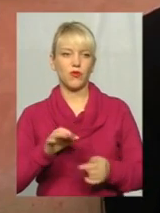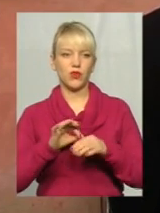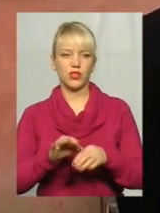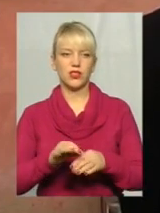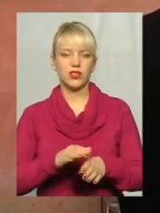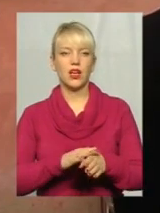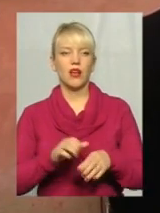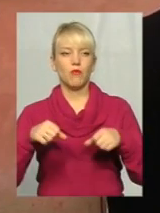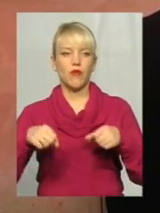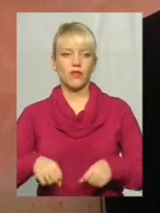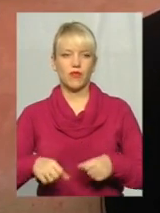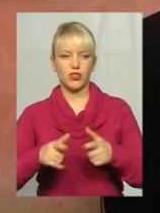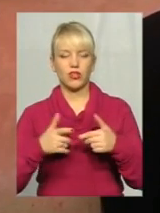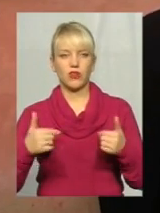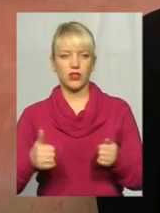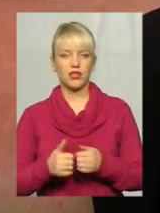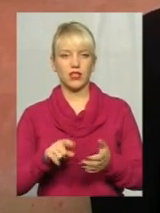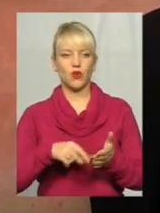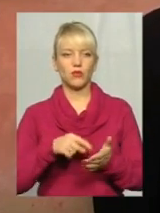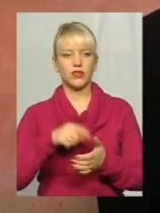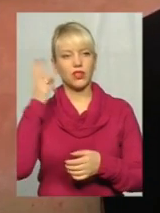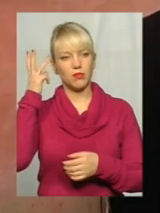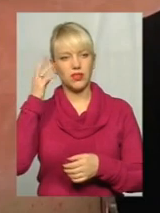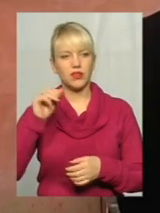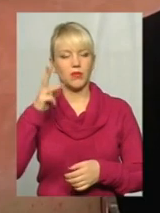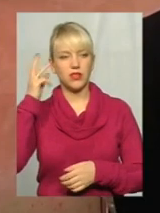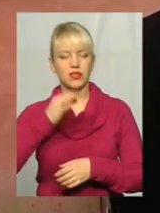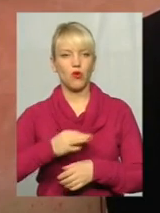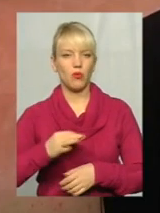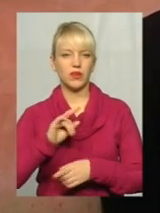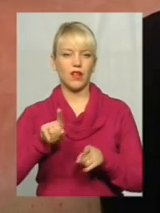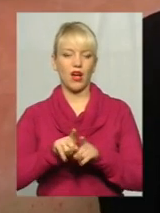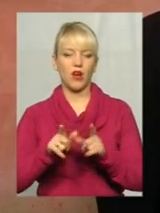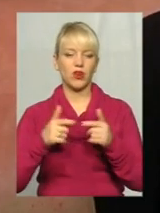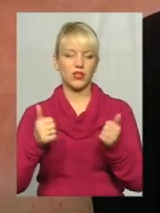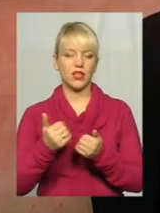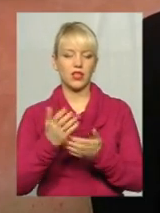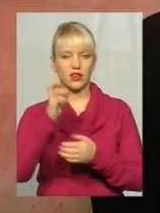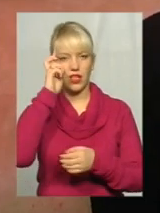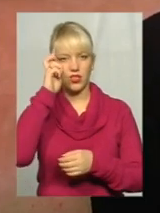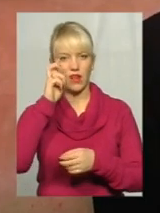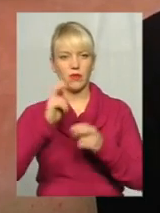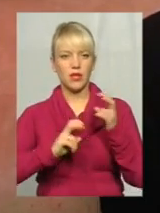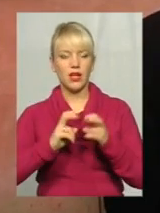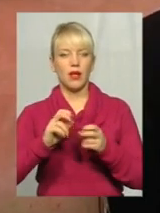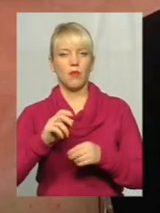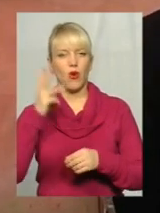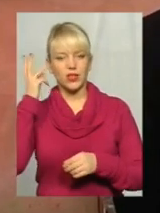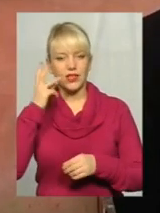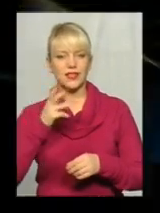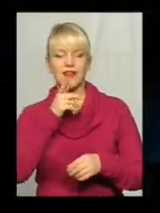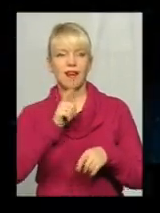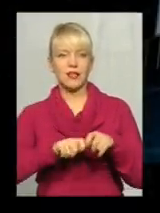уповноважена організація. В місті Хмельницькому і Хмельницькій області такою організацією є державне підприємство «Подільський експертно-технічний